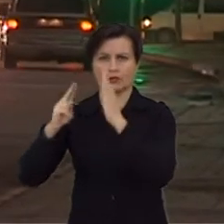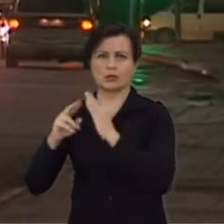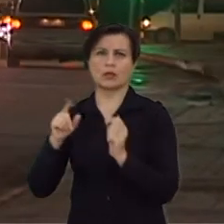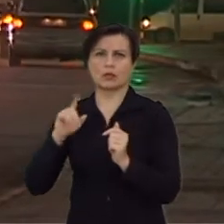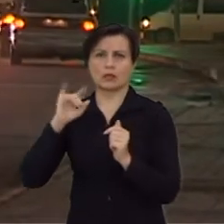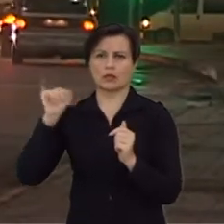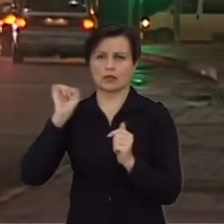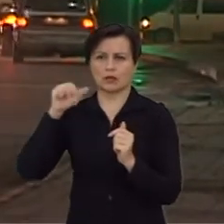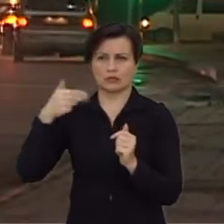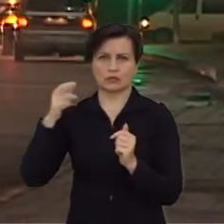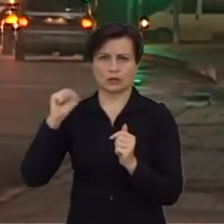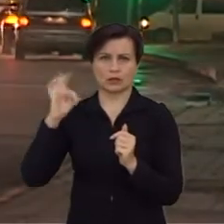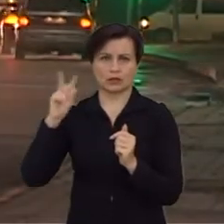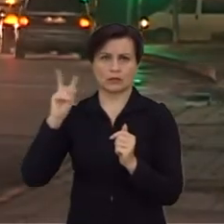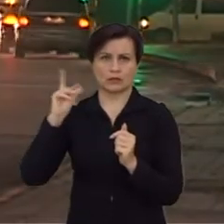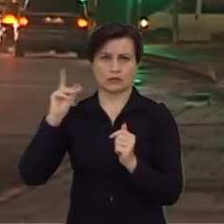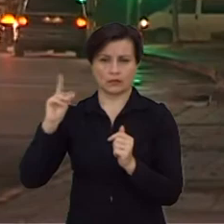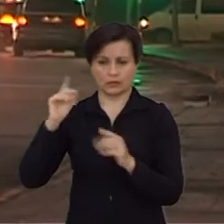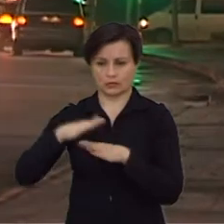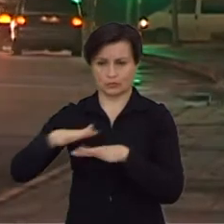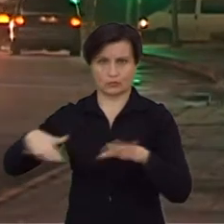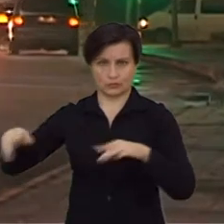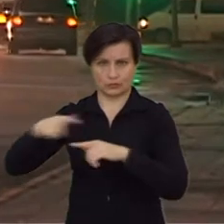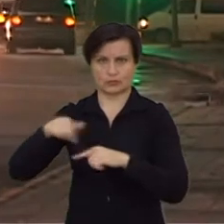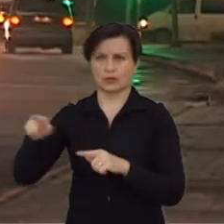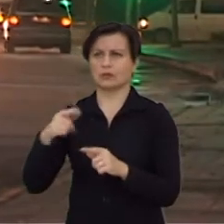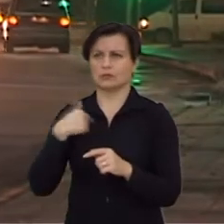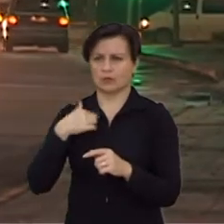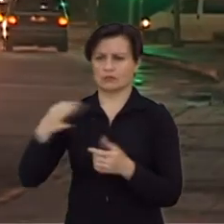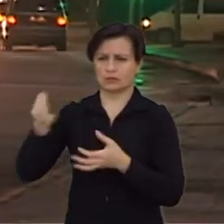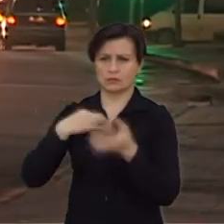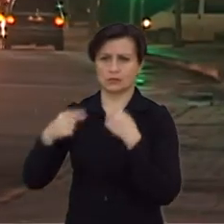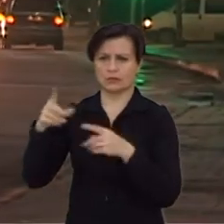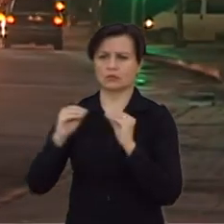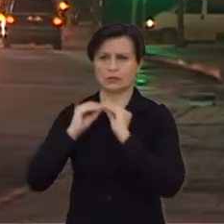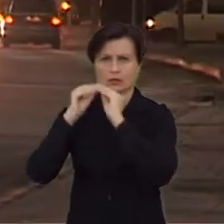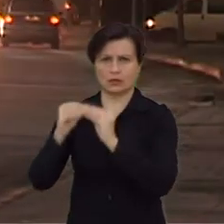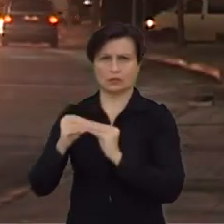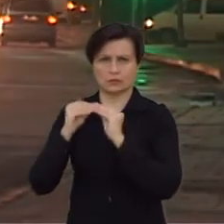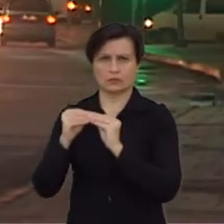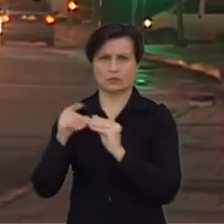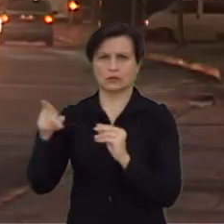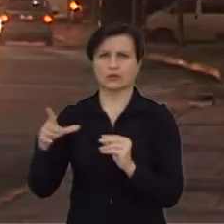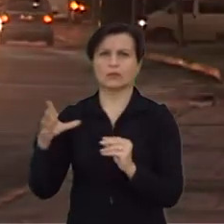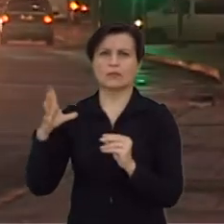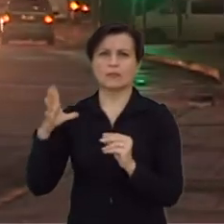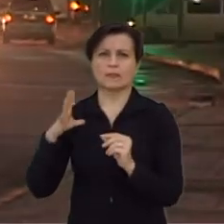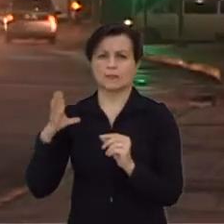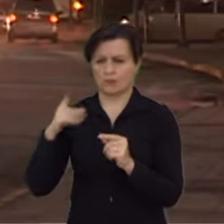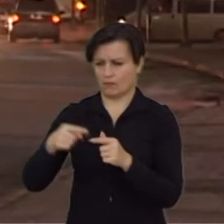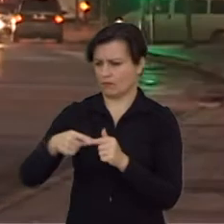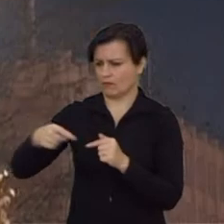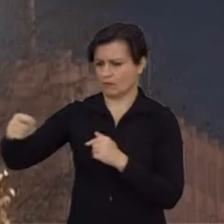prieš jaunatvės turgeliai. Nes kiek suprantu ten, kaip man sako, jau, kad ten gal dešimt metų, kaip vienu metu kažkur tai laidai